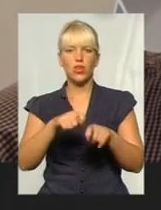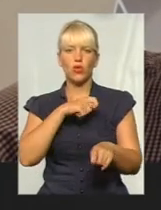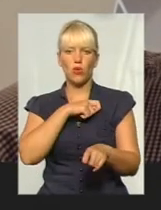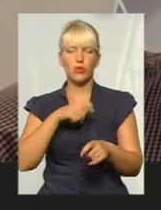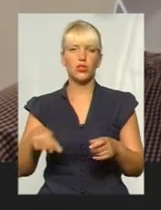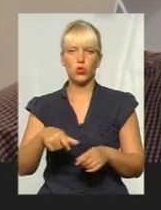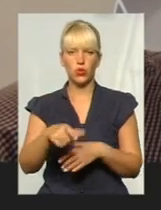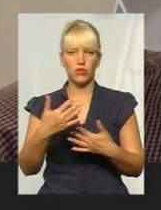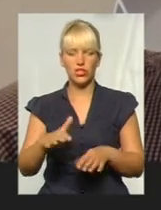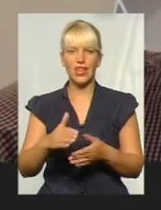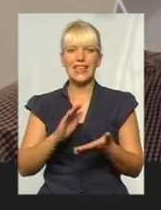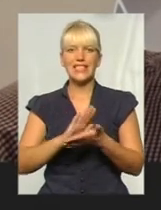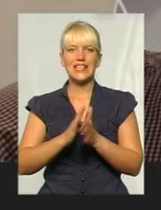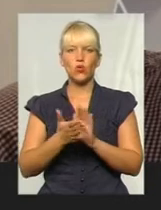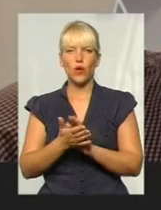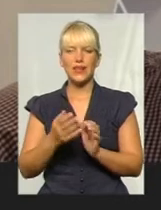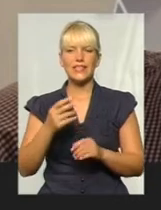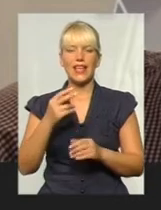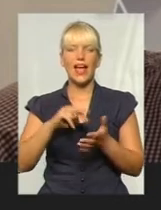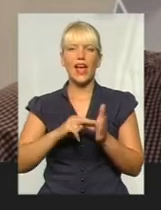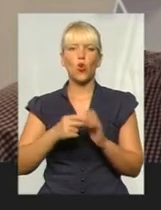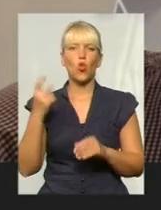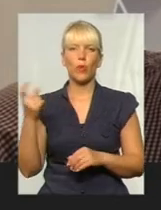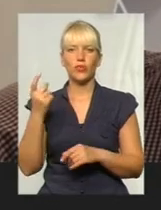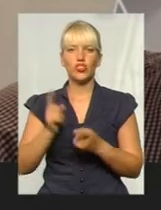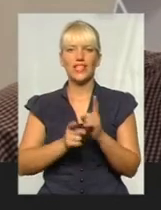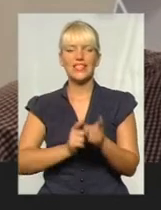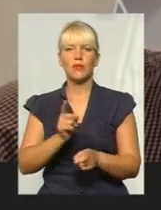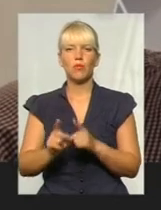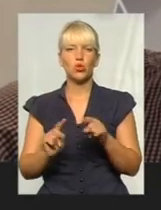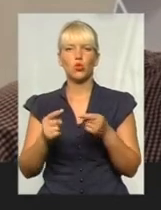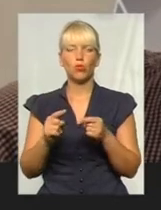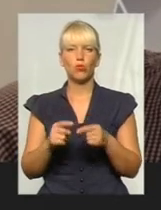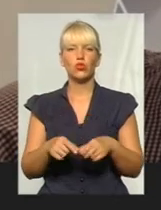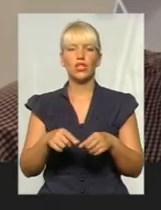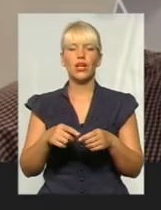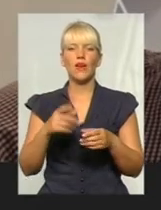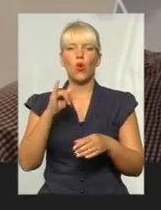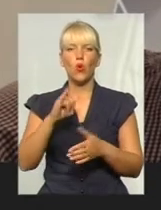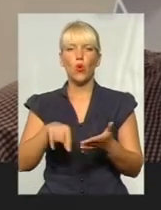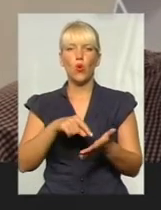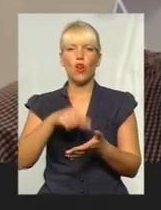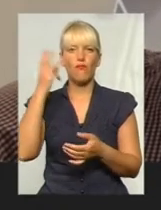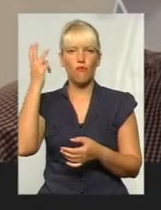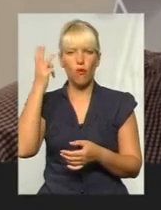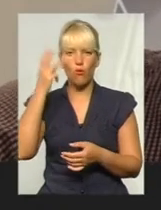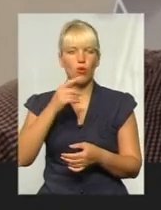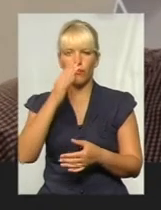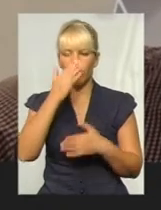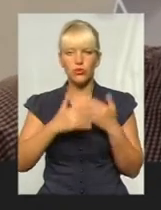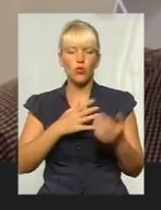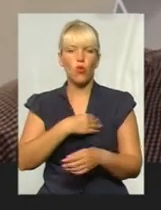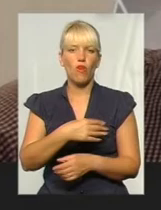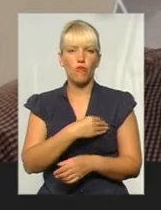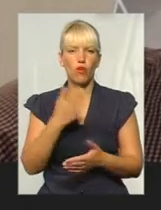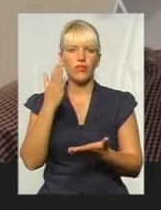динамічно змінюється, тому що, власне, зараз у Вівові є в процесі багато